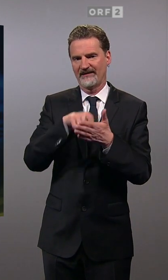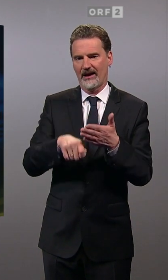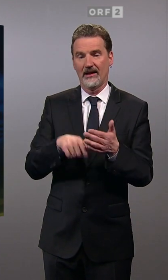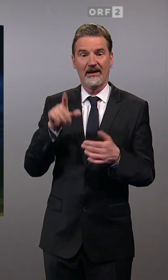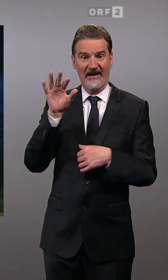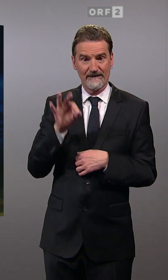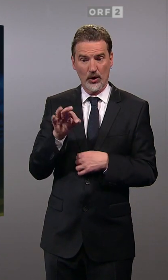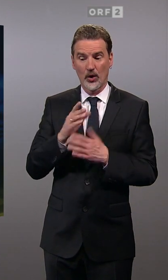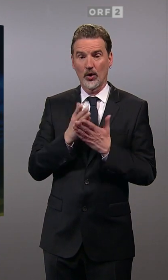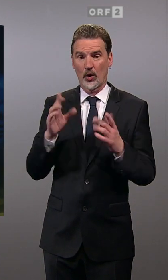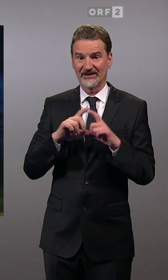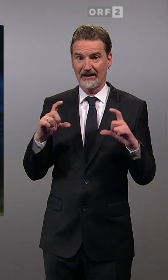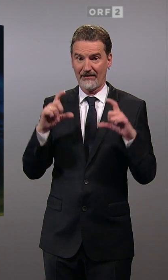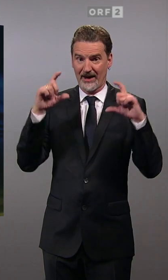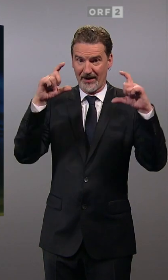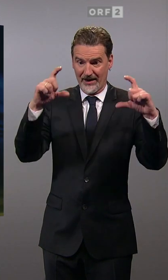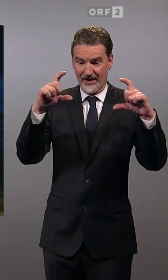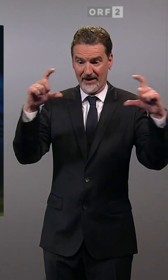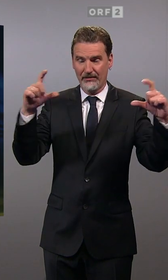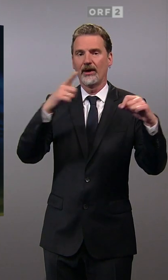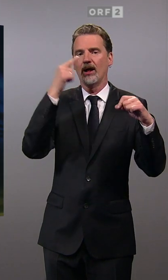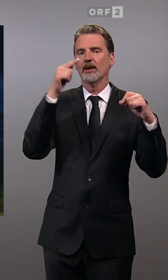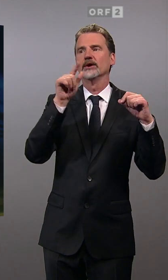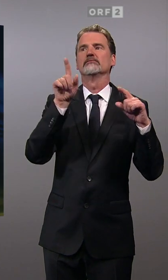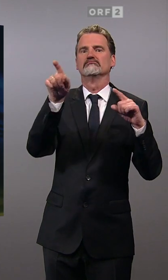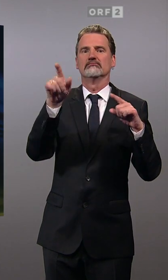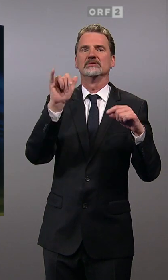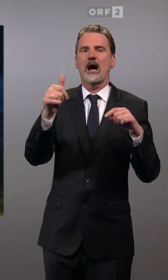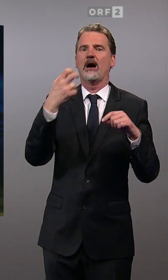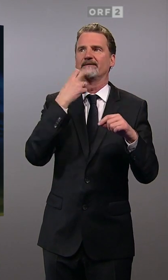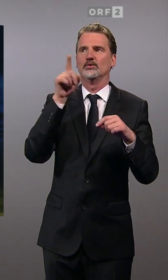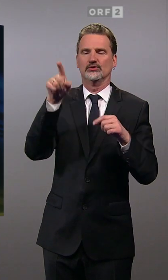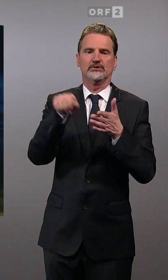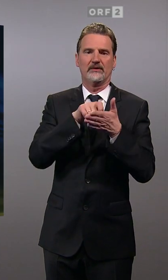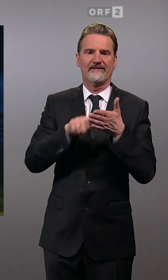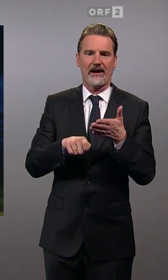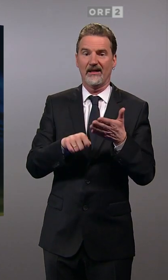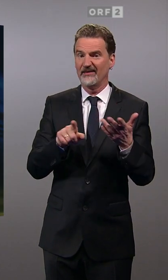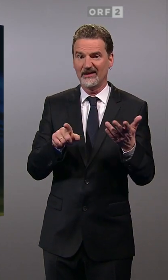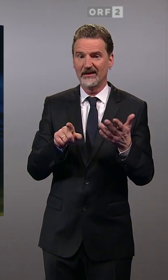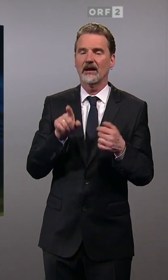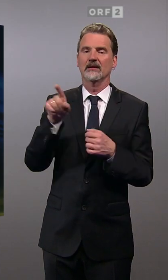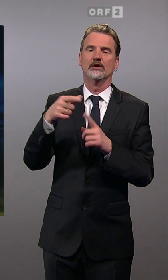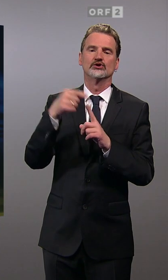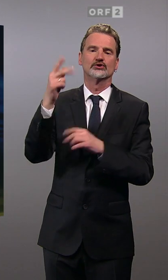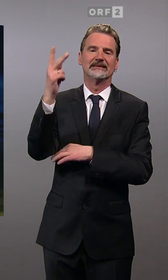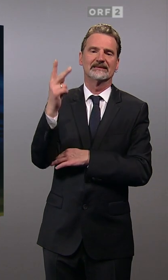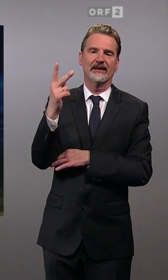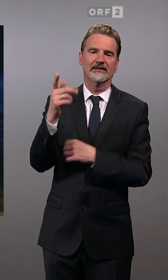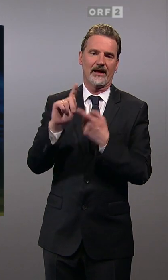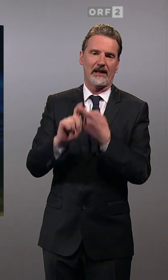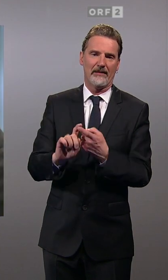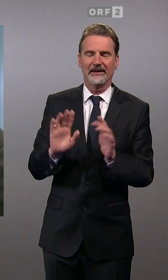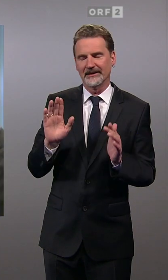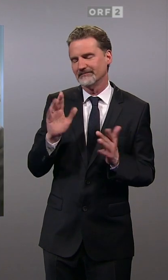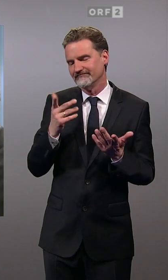geht es mit den Freiheitlichen bergauf. Wenn es nicht da ist, hängt es ein bisschen am Spitzenkandidaten, je nachdem wie er zieht. Und dieses